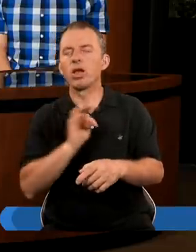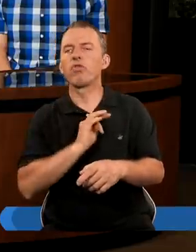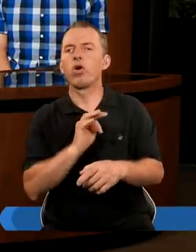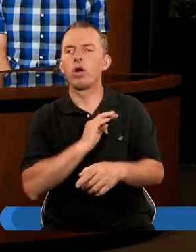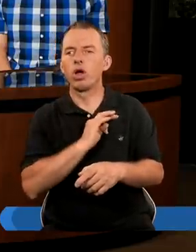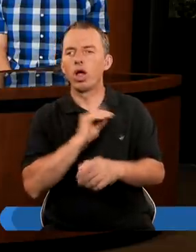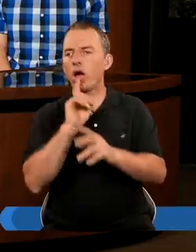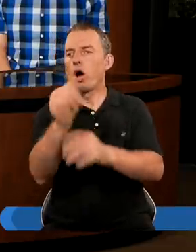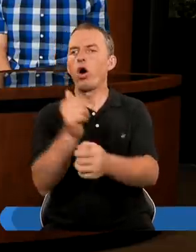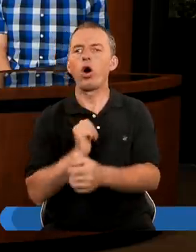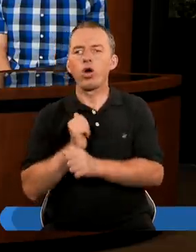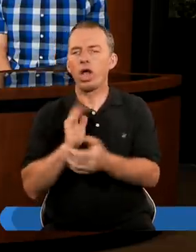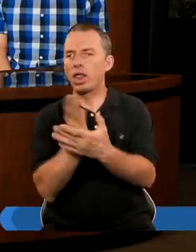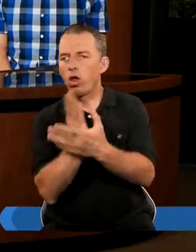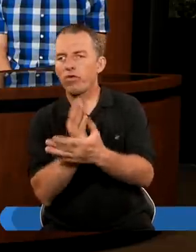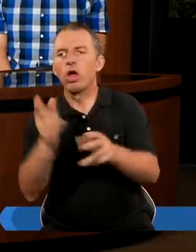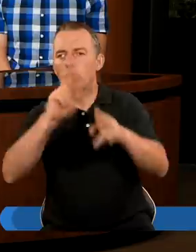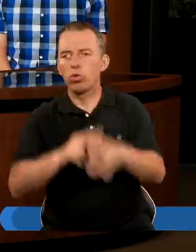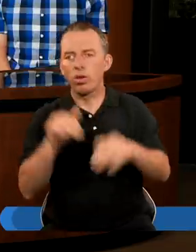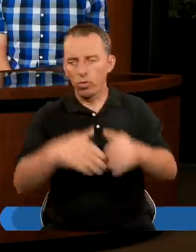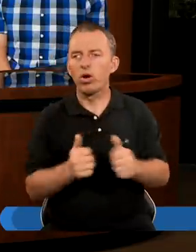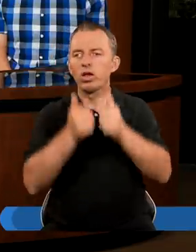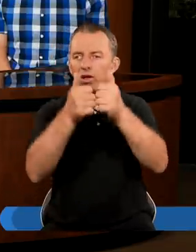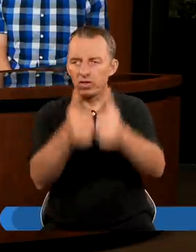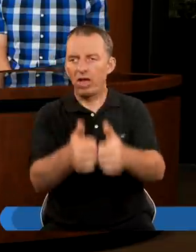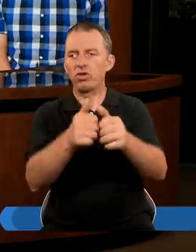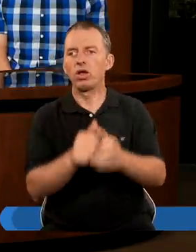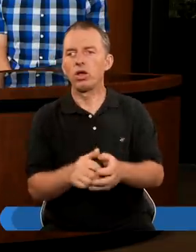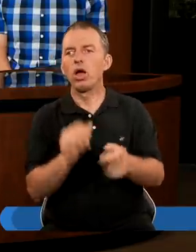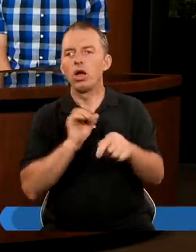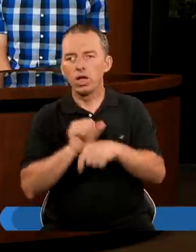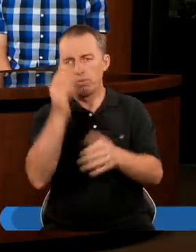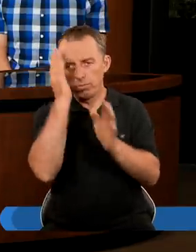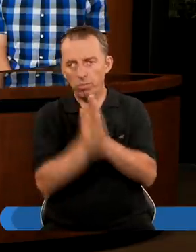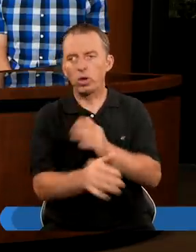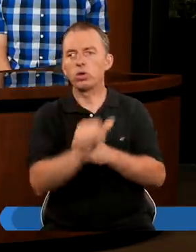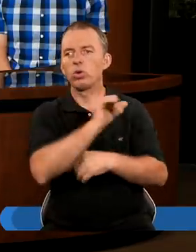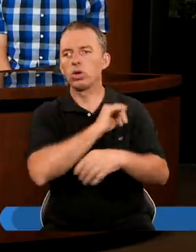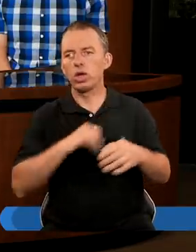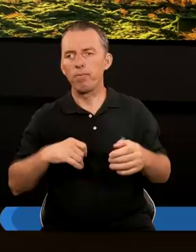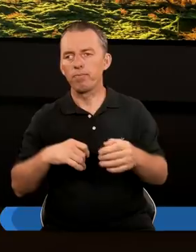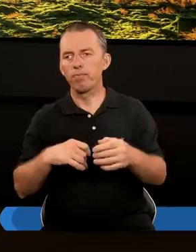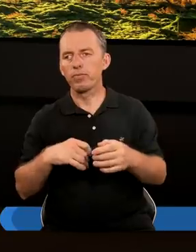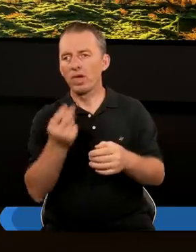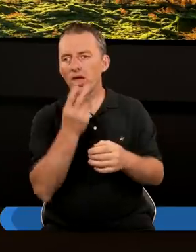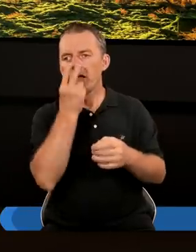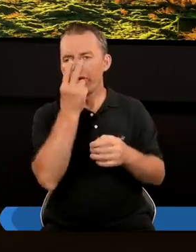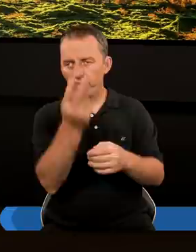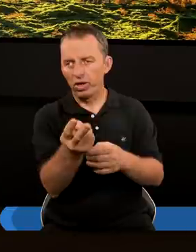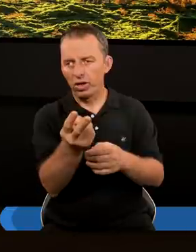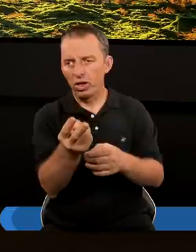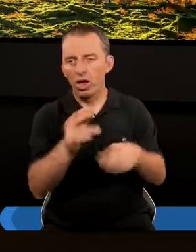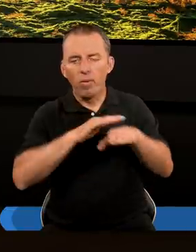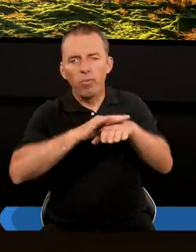swojego Orędownika Nie ma osoby Która mogłaby się za nim wstawić Jest po prostu sam Jak